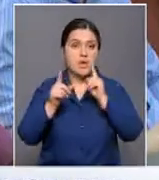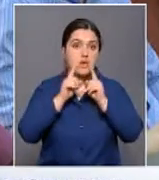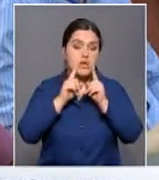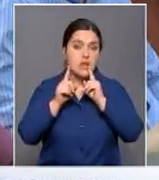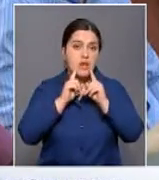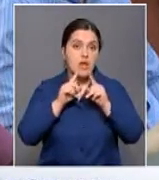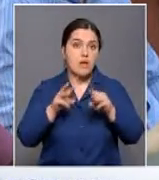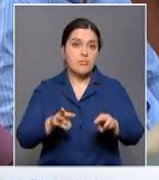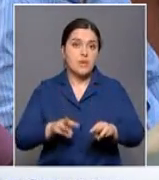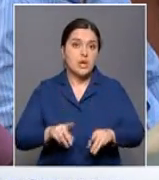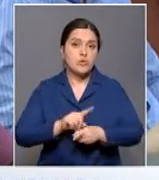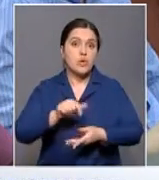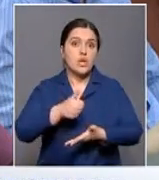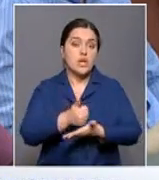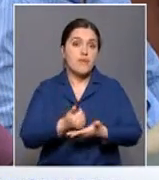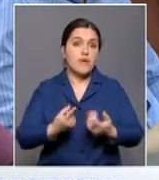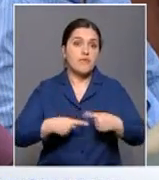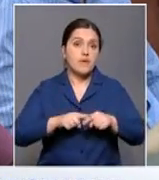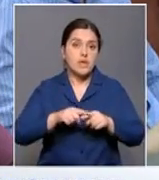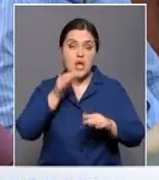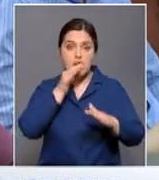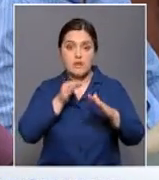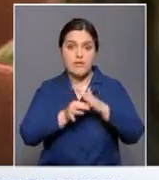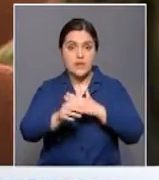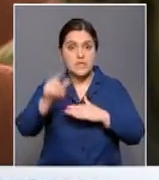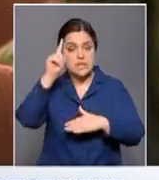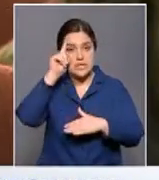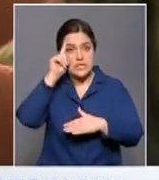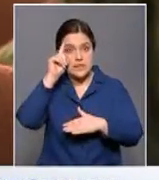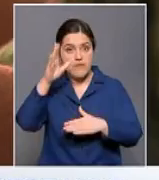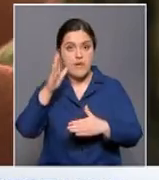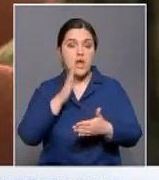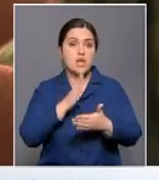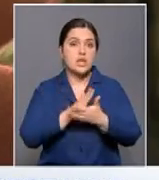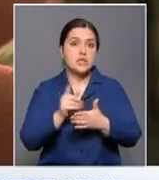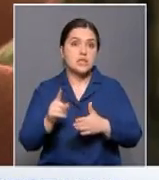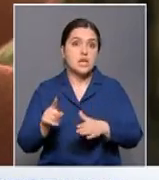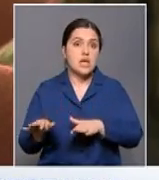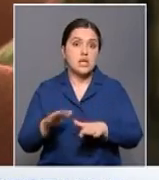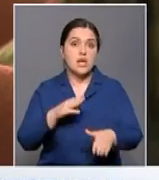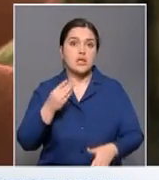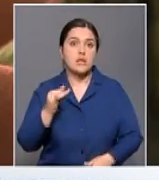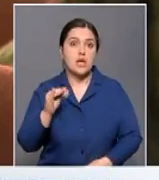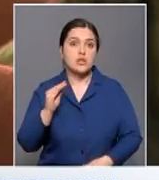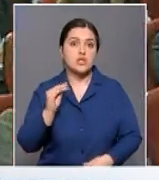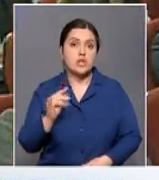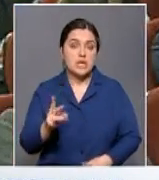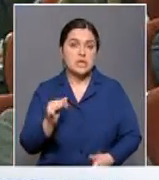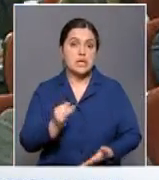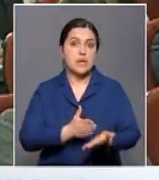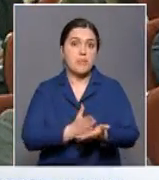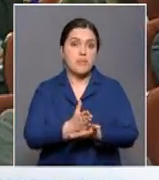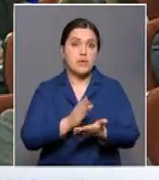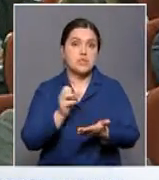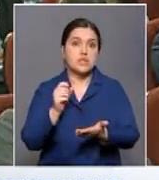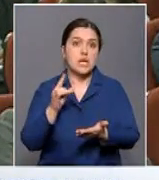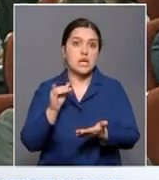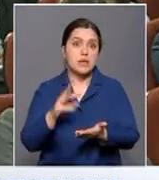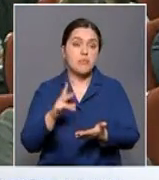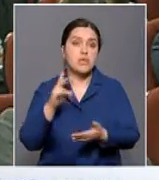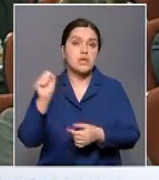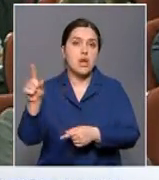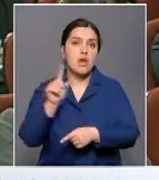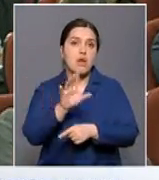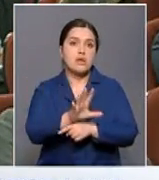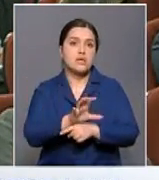правительстве. Глава ведомства ответил известному общественному деятелю Мухтару Тайжану и политологу Айдосу Сарыму